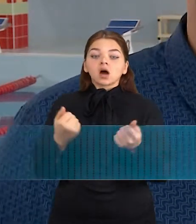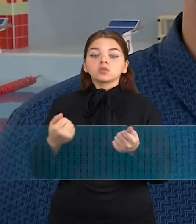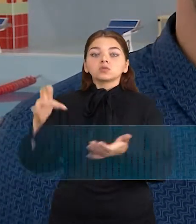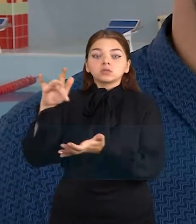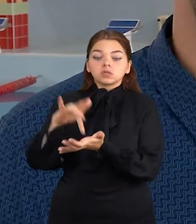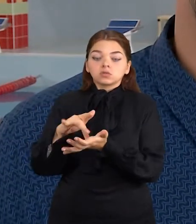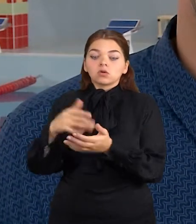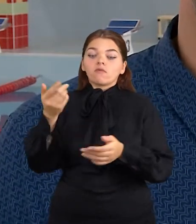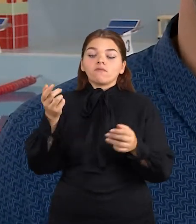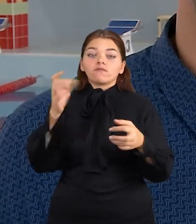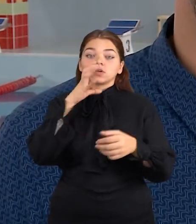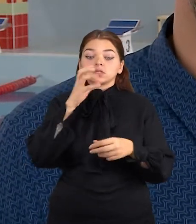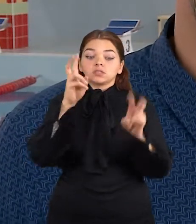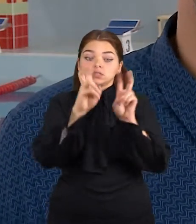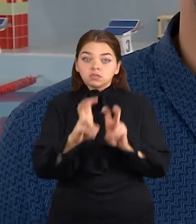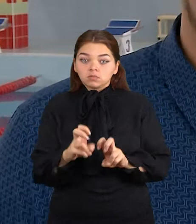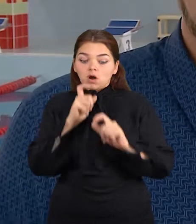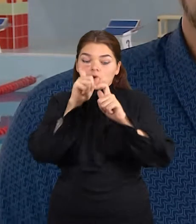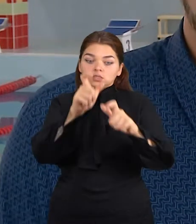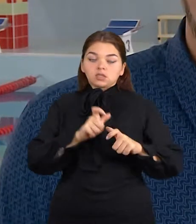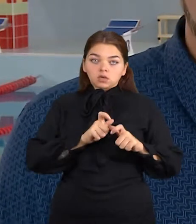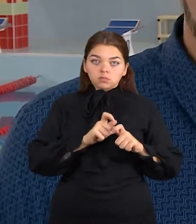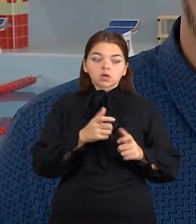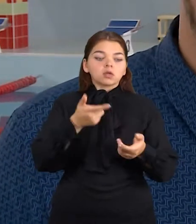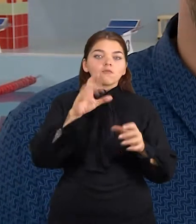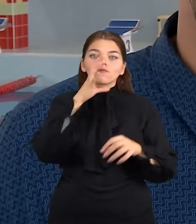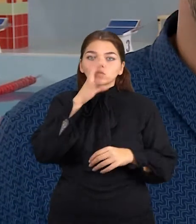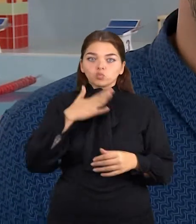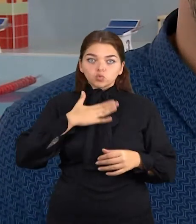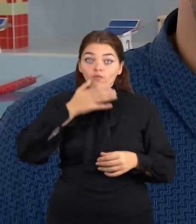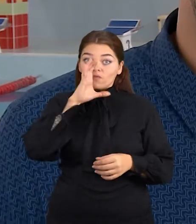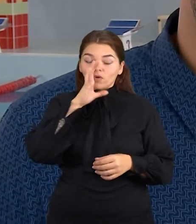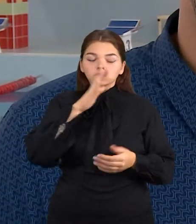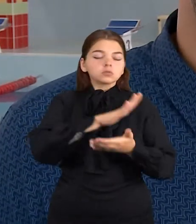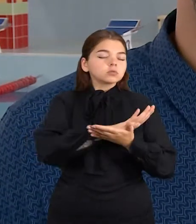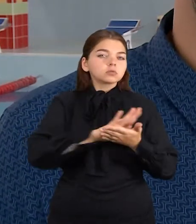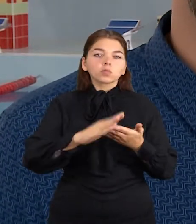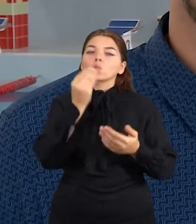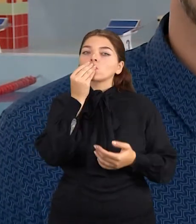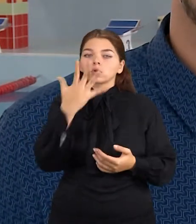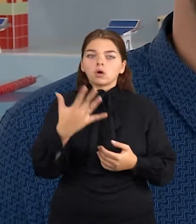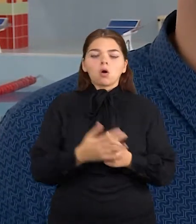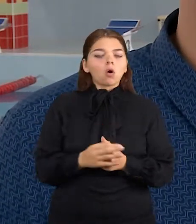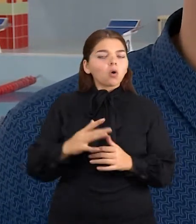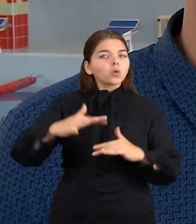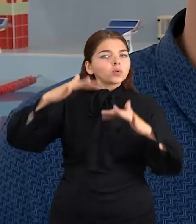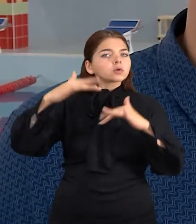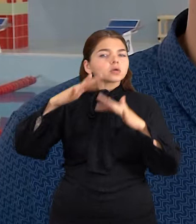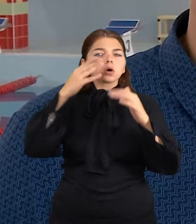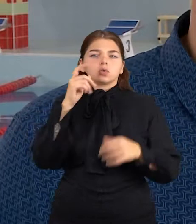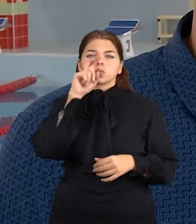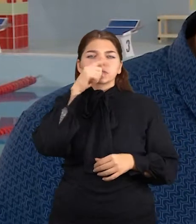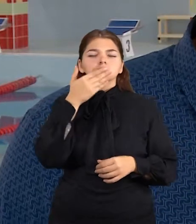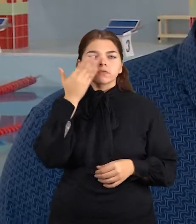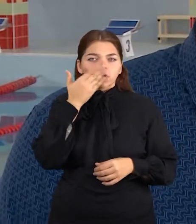tyrimai parodė, kad mūsų vando yra idealios būklės, o būtent dėl garų, dėl rūkšties kvapo, kur